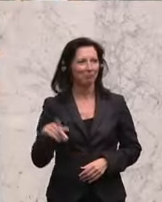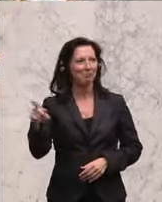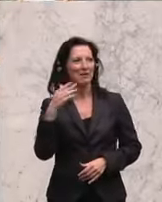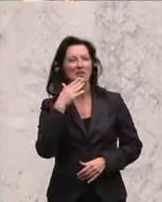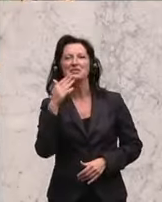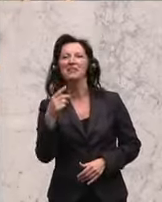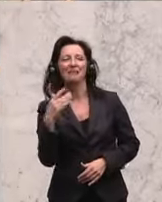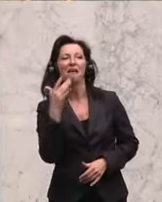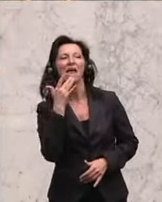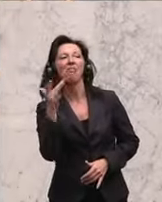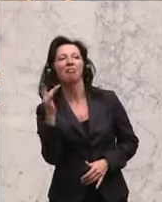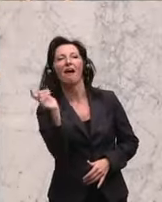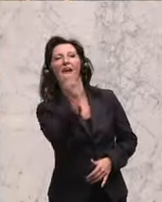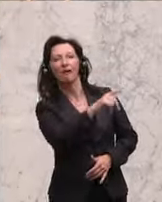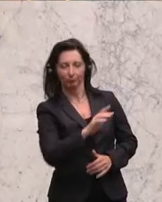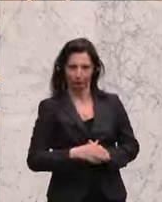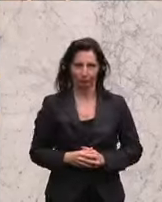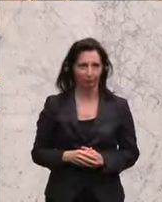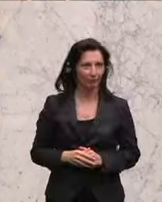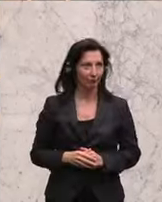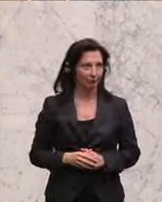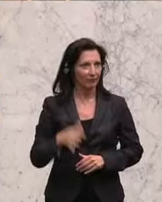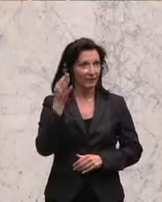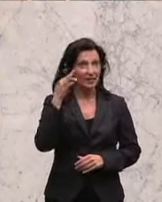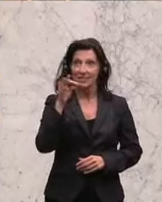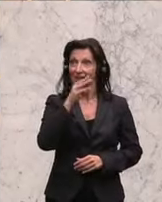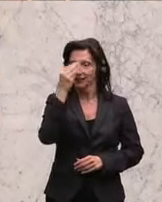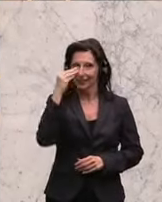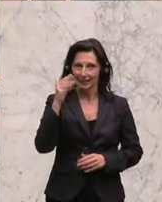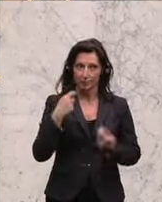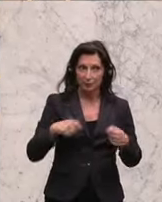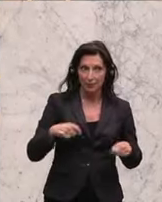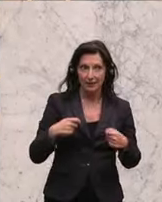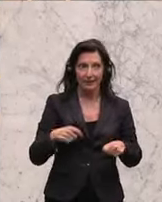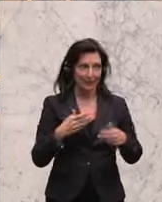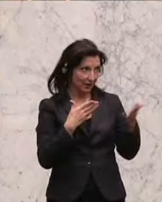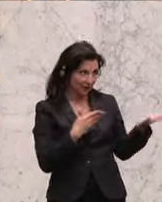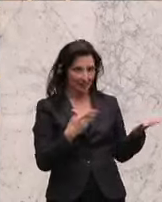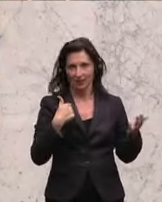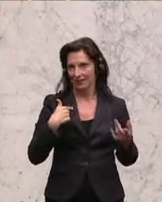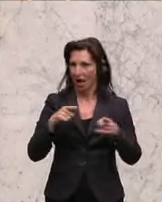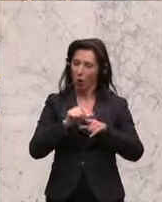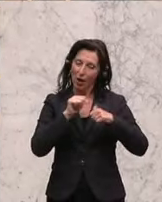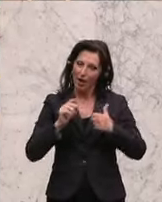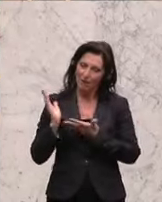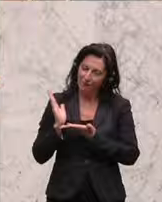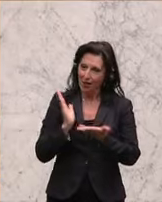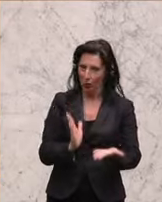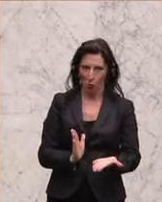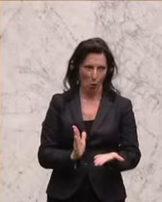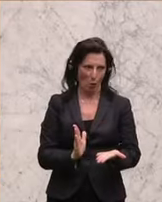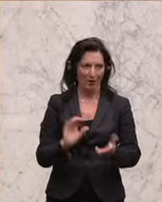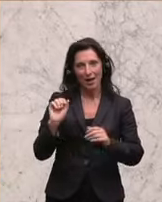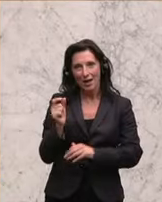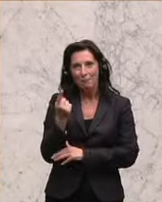Mitglieder auf der Regierungsbank, herzliches Willkommen auch von meiner Seite natürlich vor allem an die